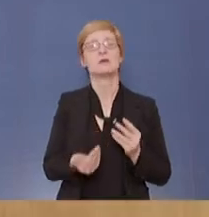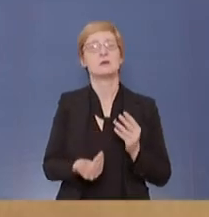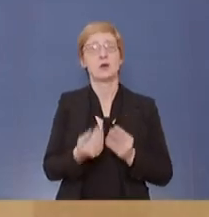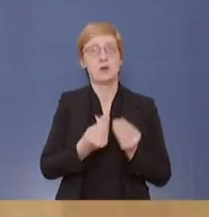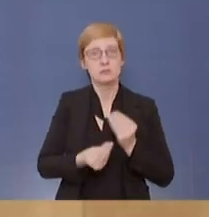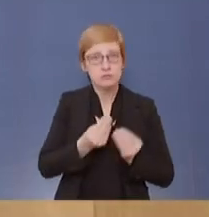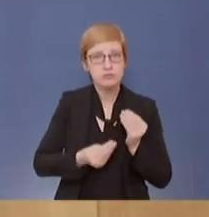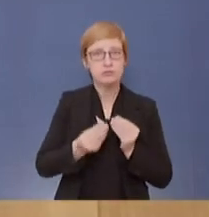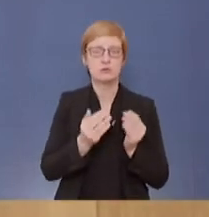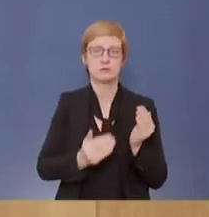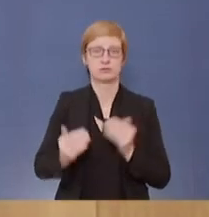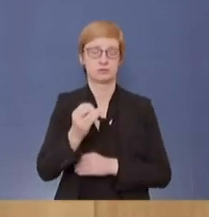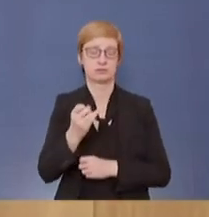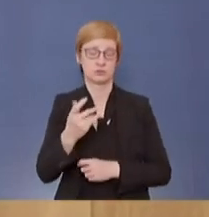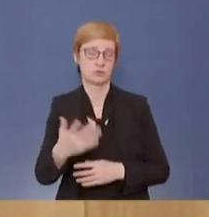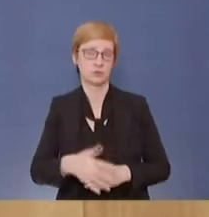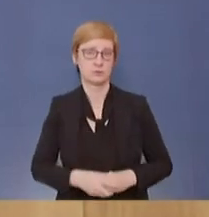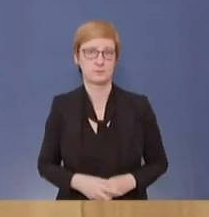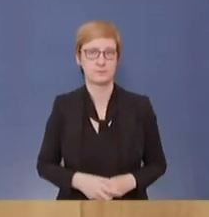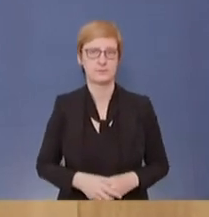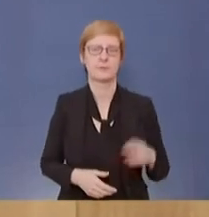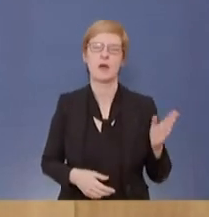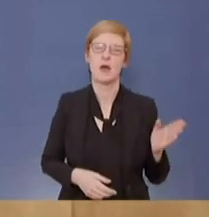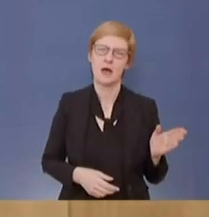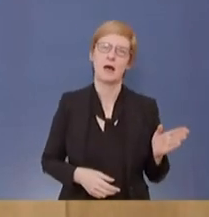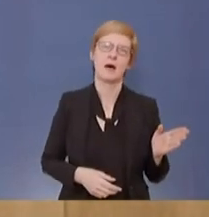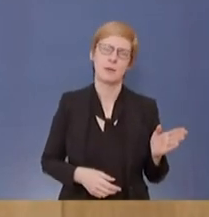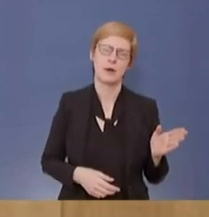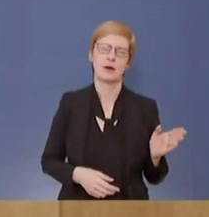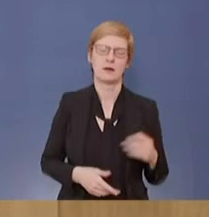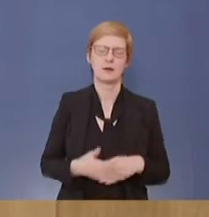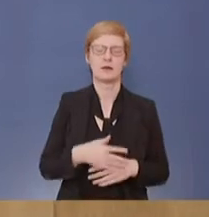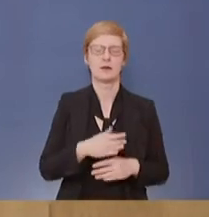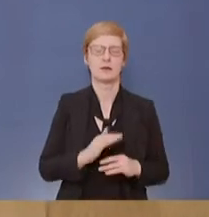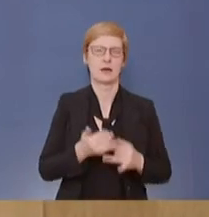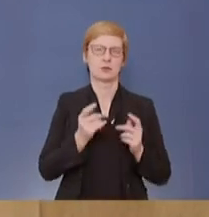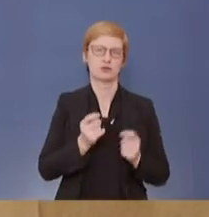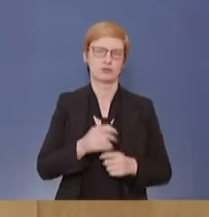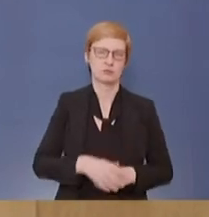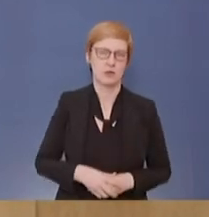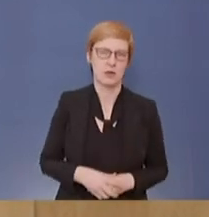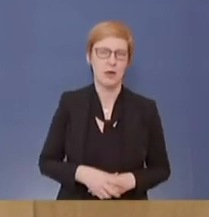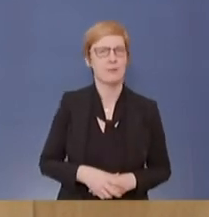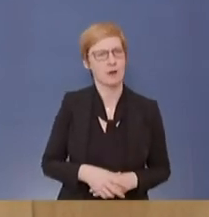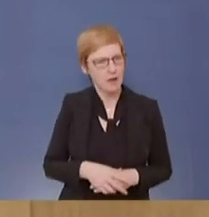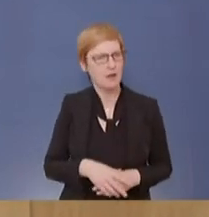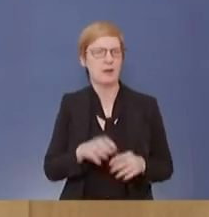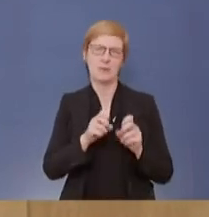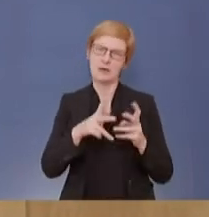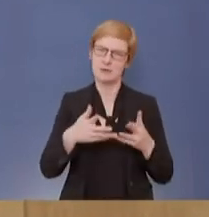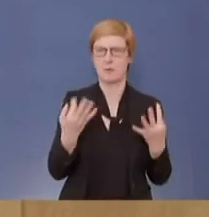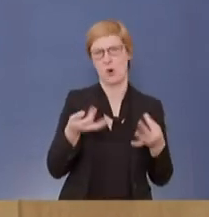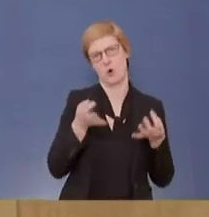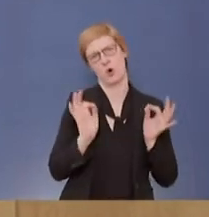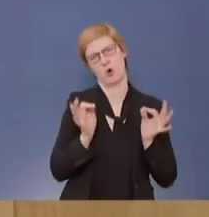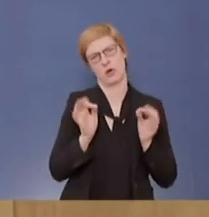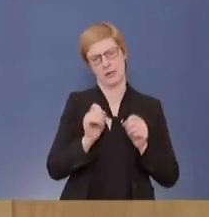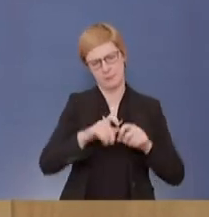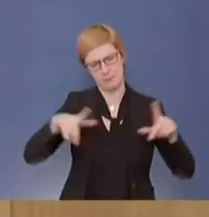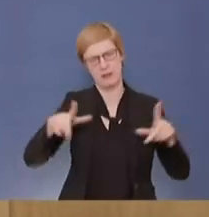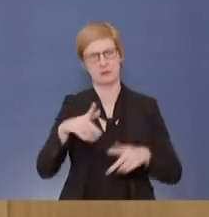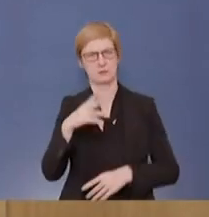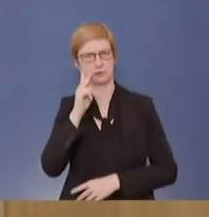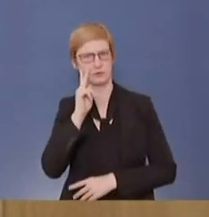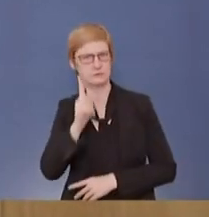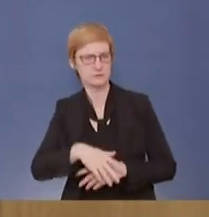Ich denke, es leuchtet ein, dass man in einer Pandemie ein präzises Bild haben muss. Sehen Sie da dann Versäumnisse, dass